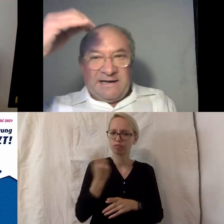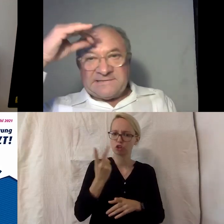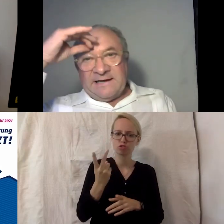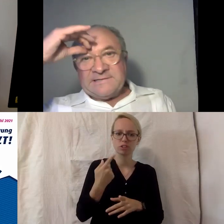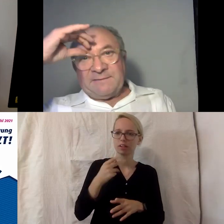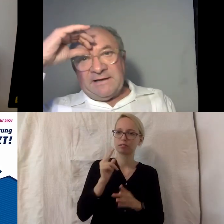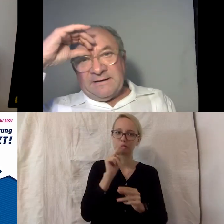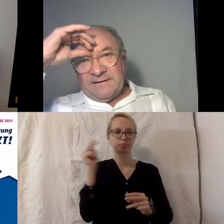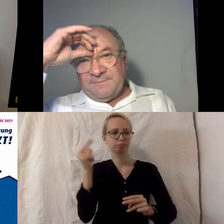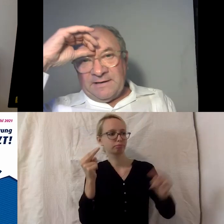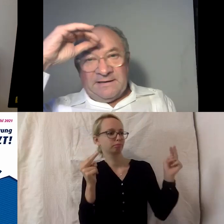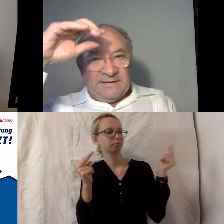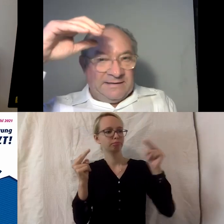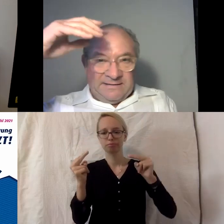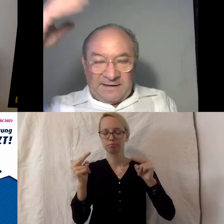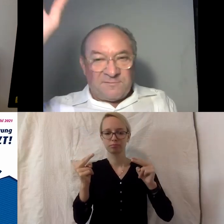es ist ja alles da, gibt ja